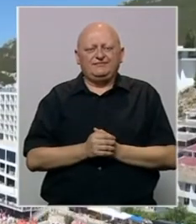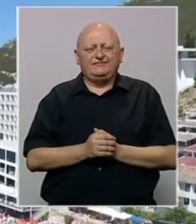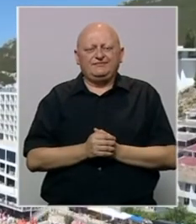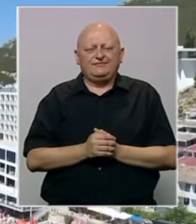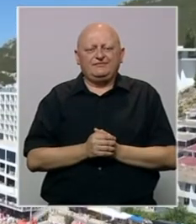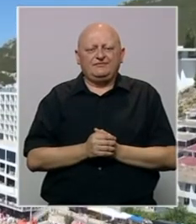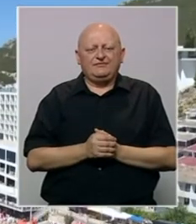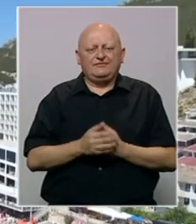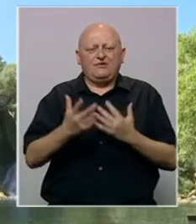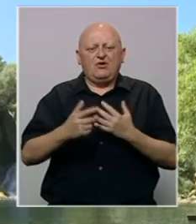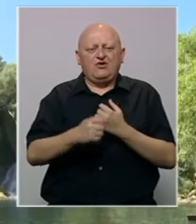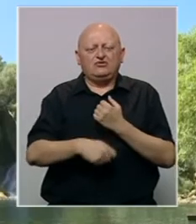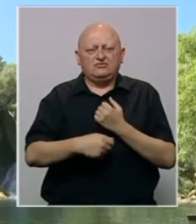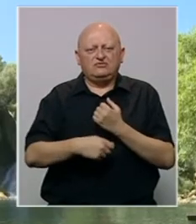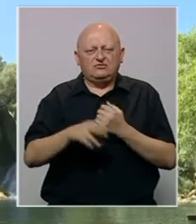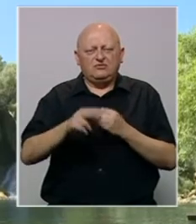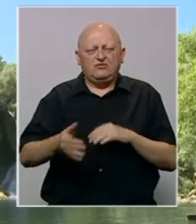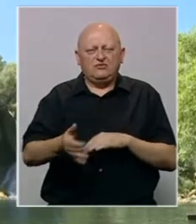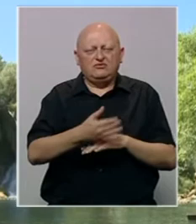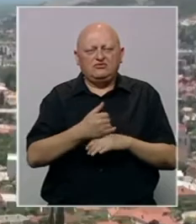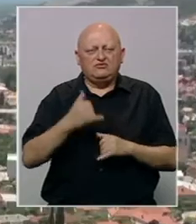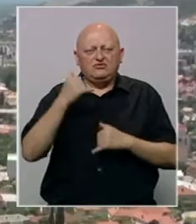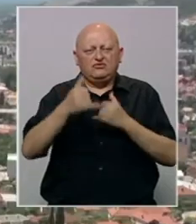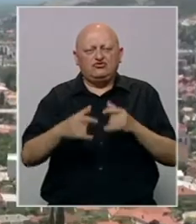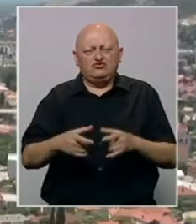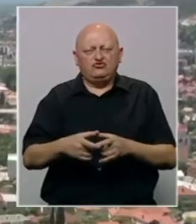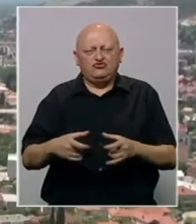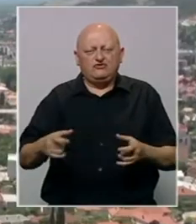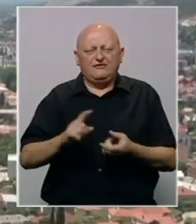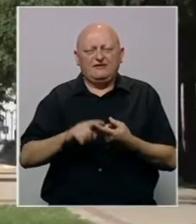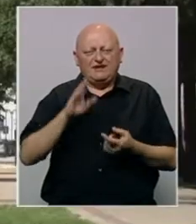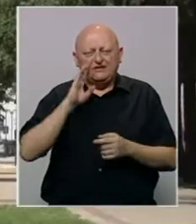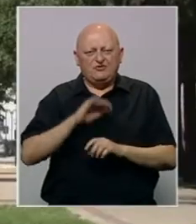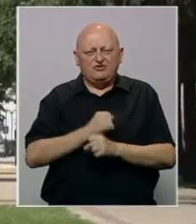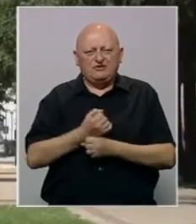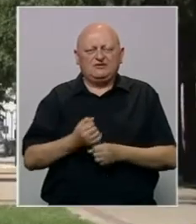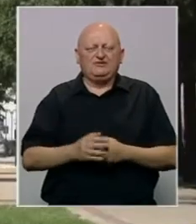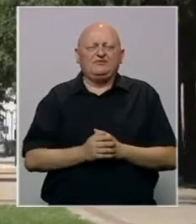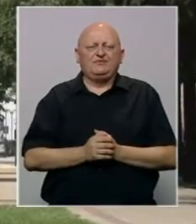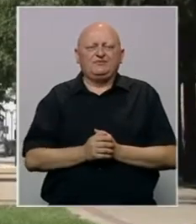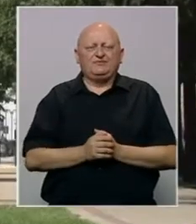Od 8. avgusta moguće korištenje turističkih vouchera u Federaciji Bosne i Hercegovine.